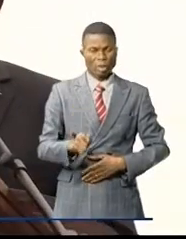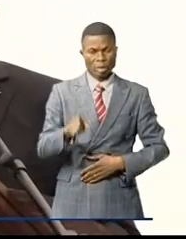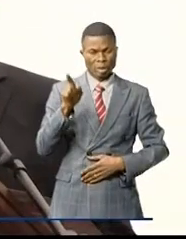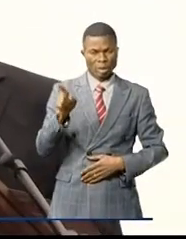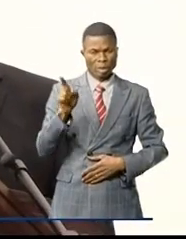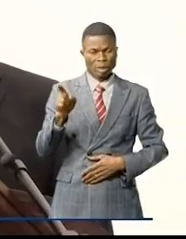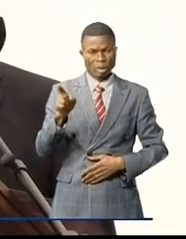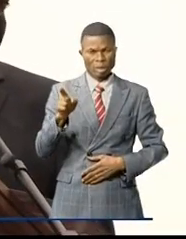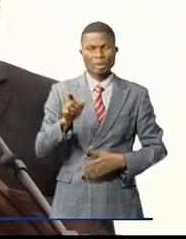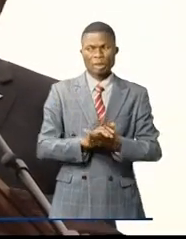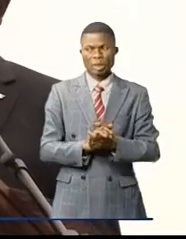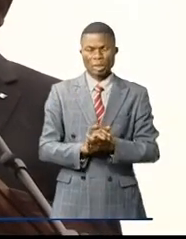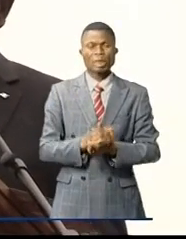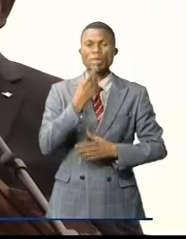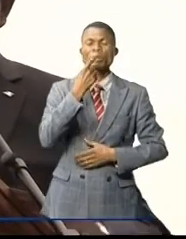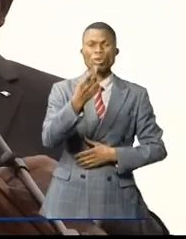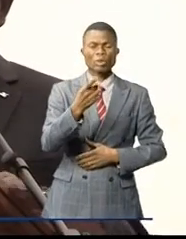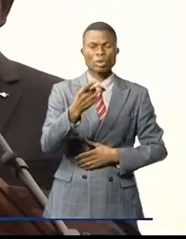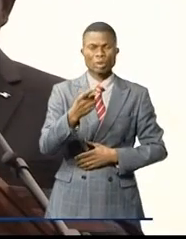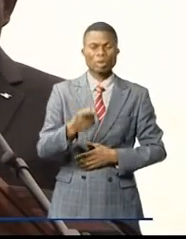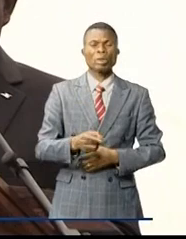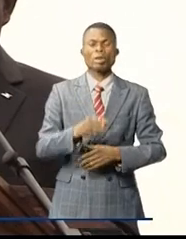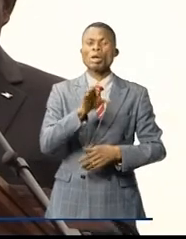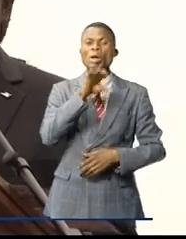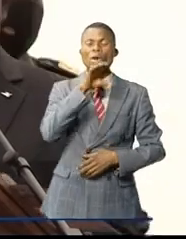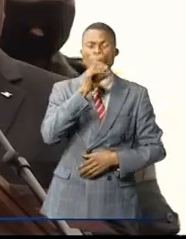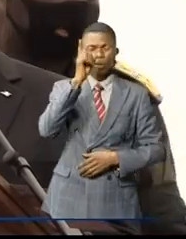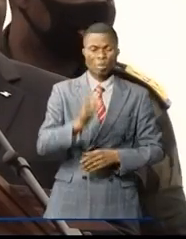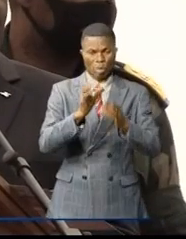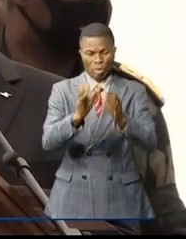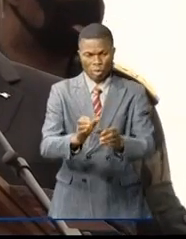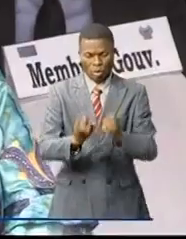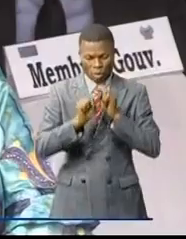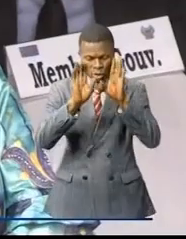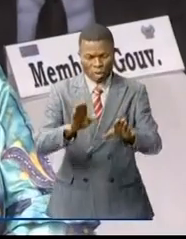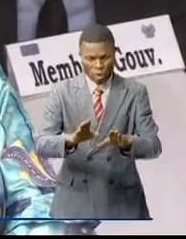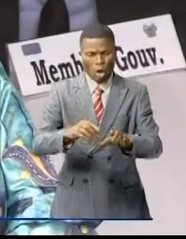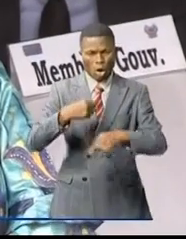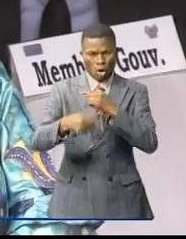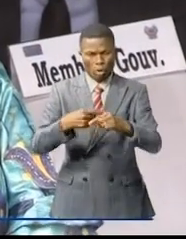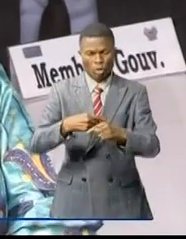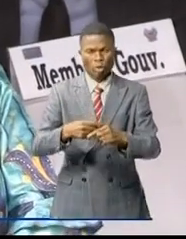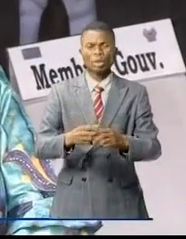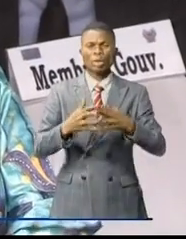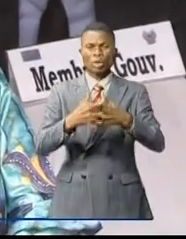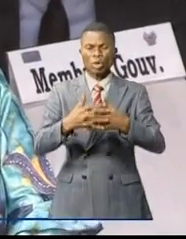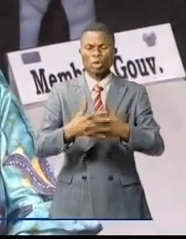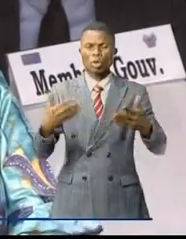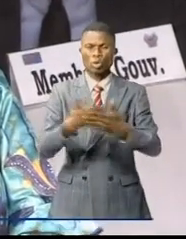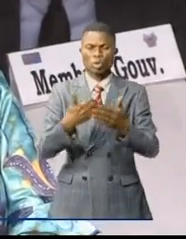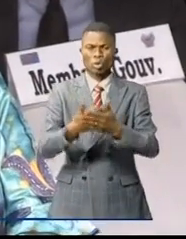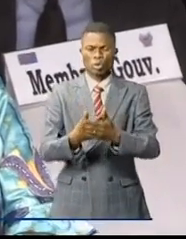Kabonda-Kourenga a indiqué que la pose de cette première pierre est un prélude au nouveau partenariat UE